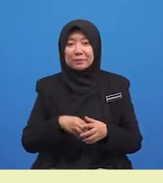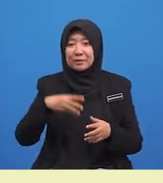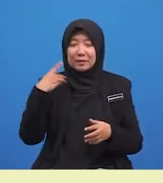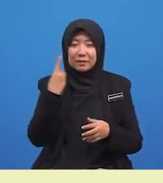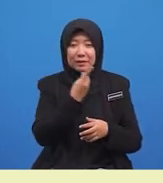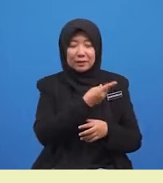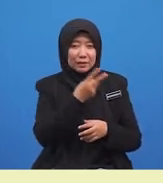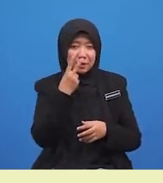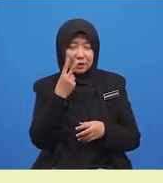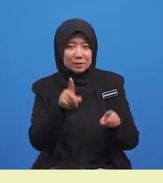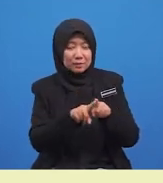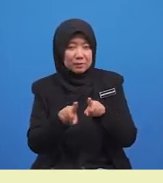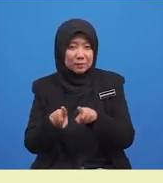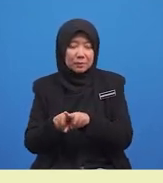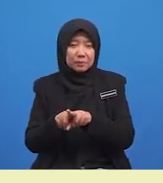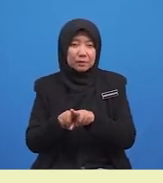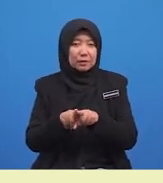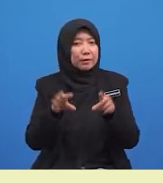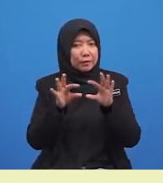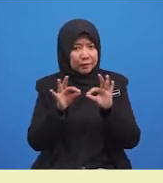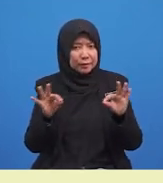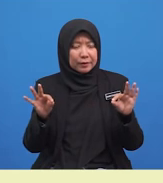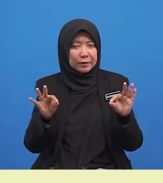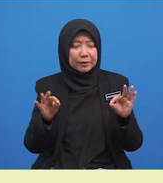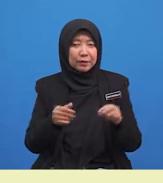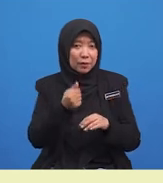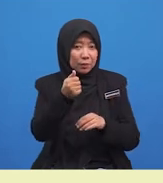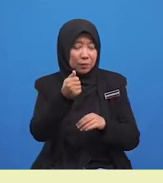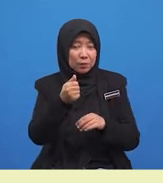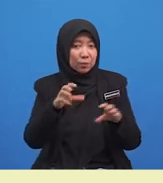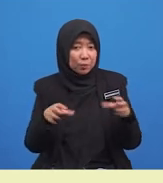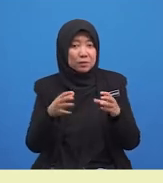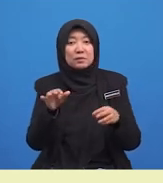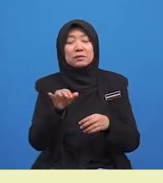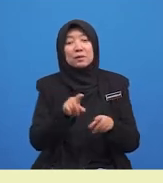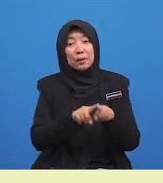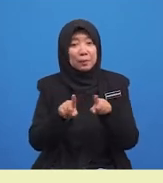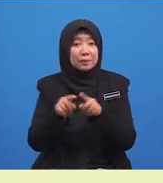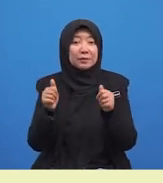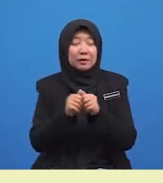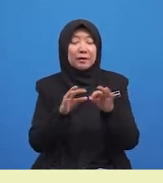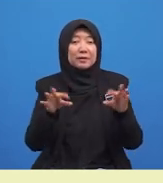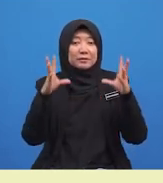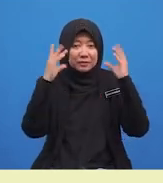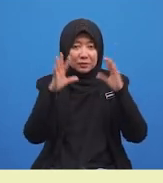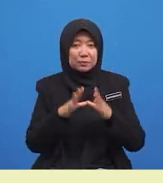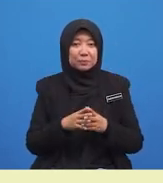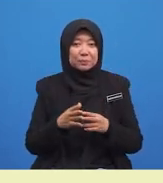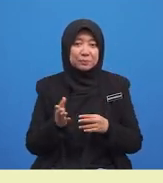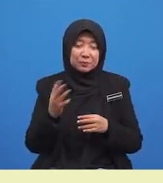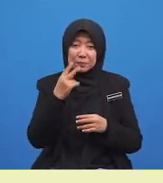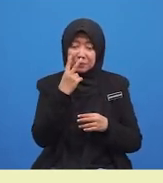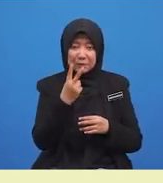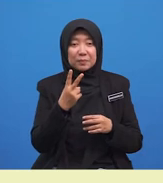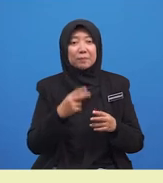semak sama-sama adakah ayat yang kamu bina sama dengan ayat cikgu. Ayuh kita semak.